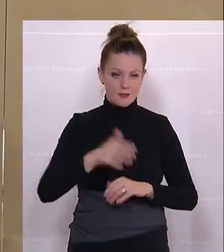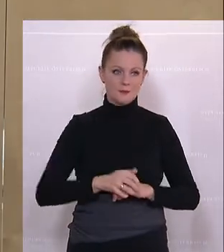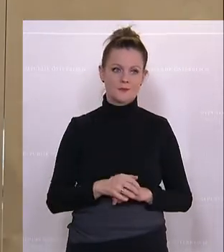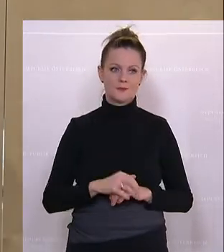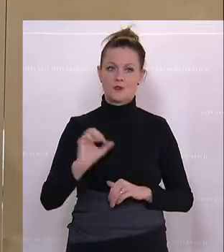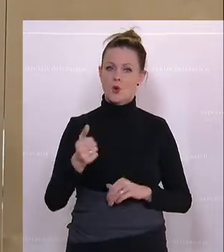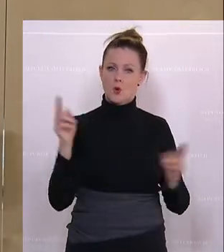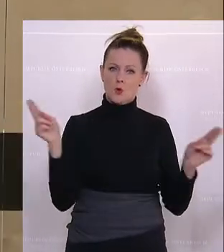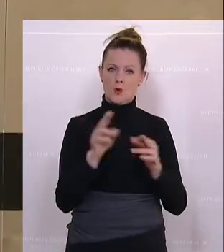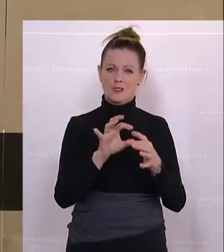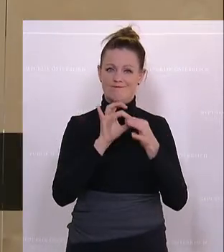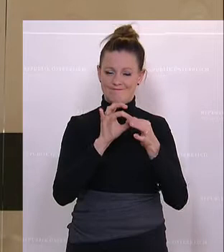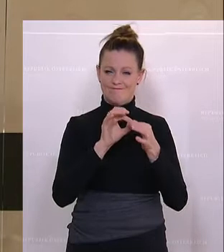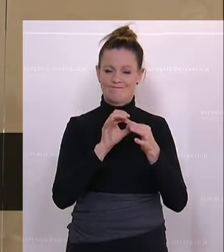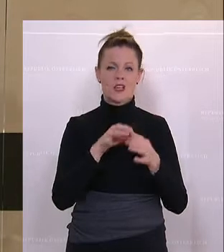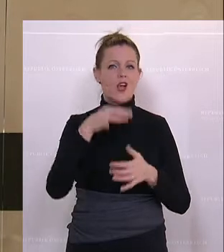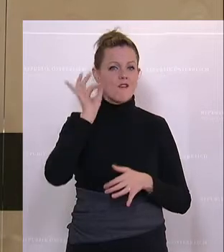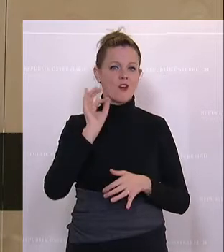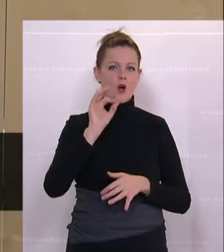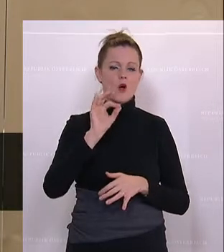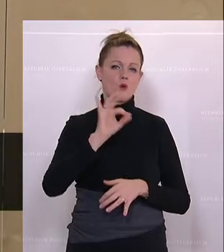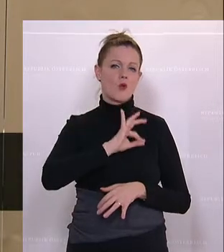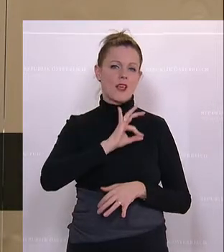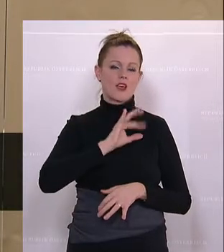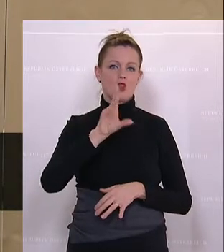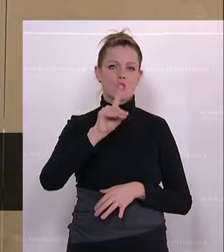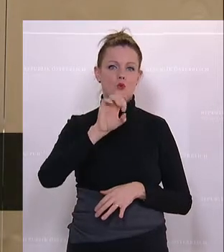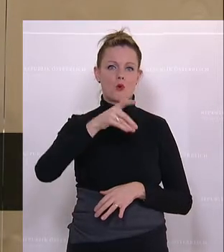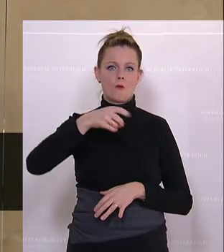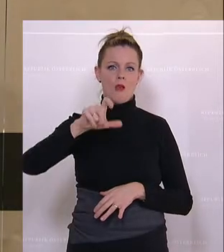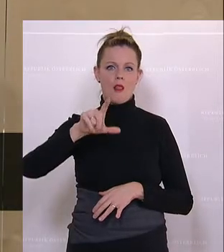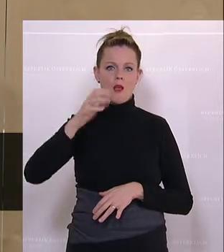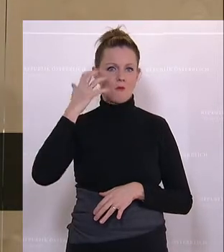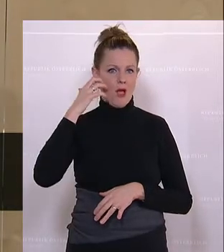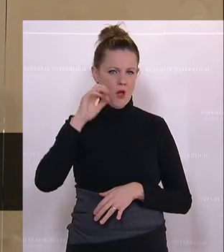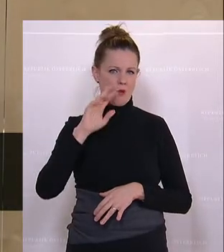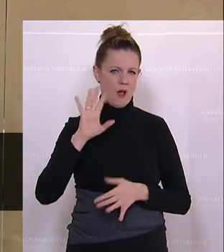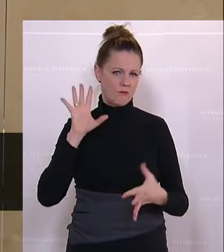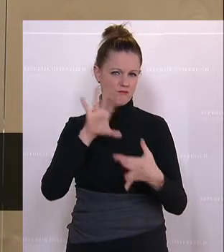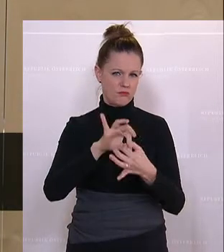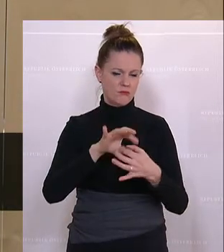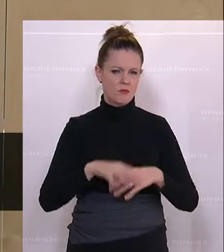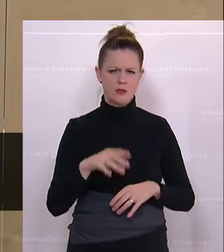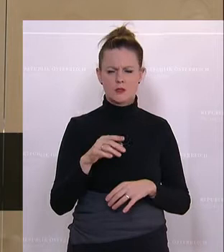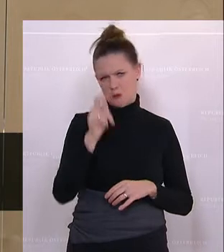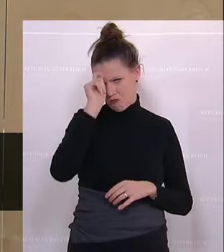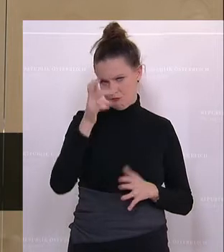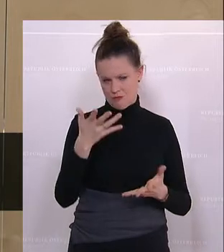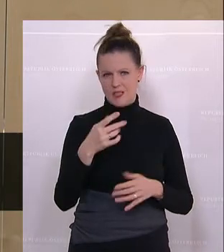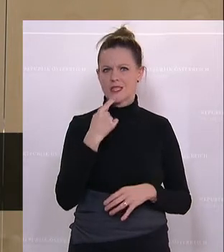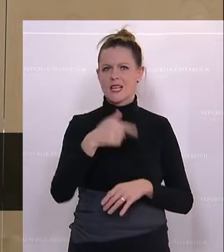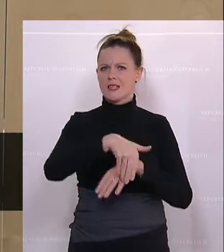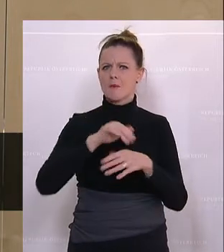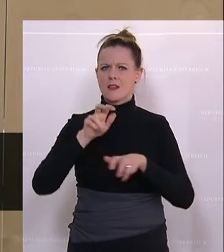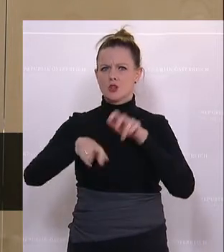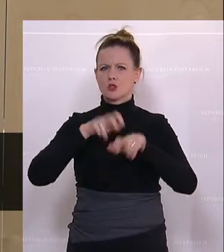auf die Kollegin Karin Doppelbauer replizieren, die ich sehr schätze. Aber sie haben gesagt, dass die Gemeindemittel, die Steuermittel, die